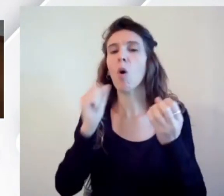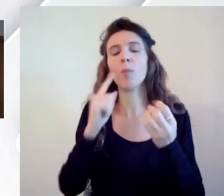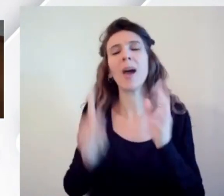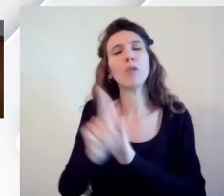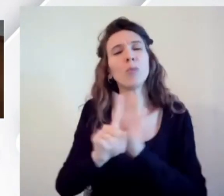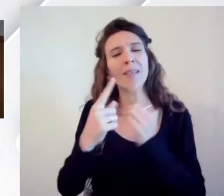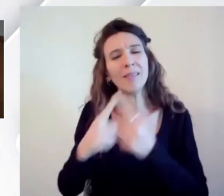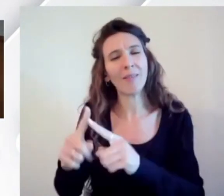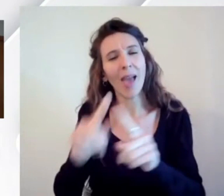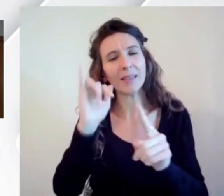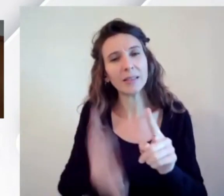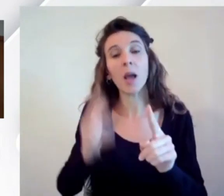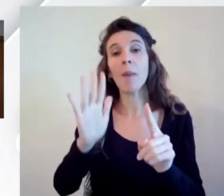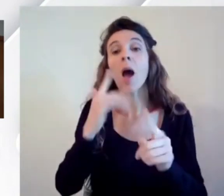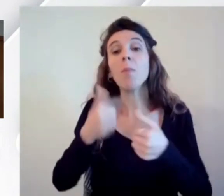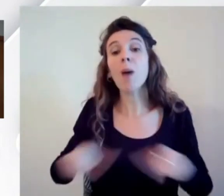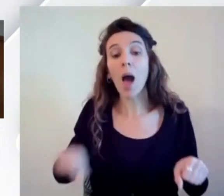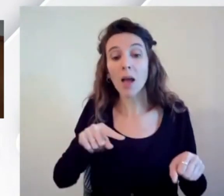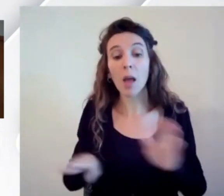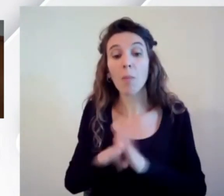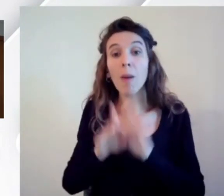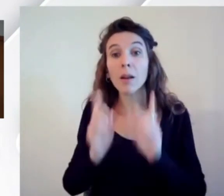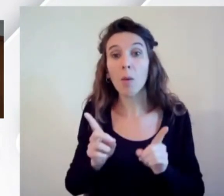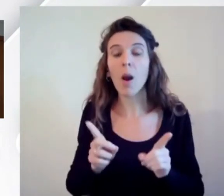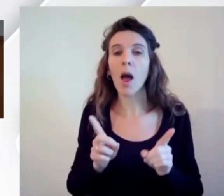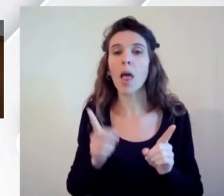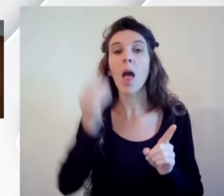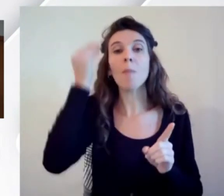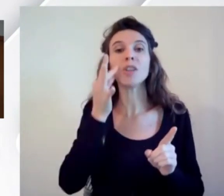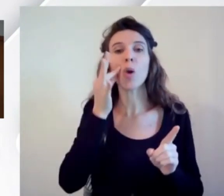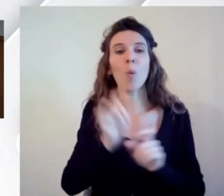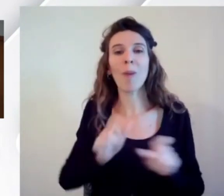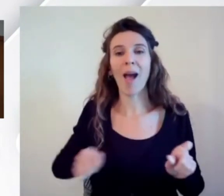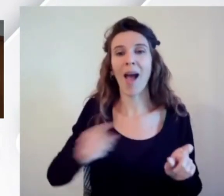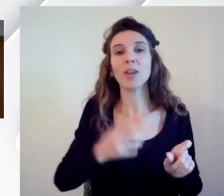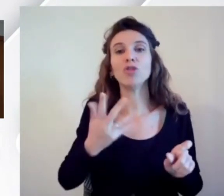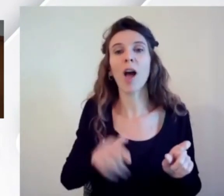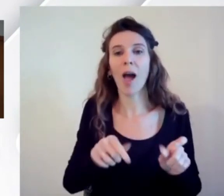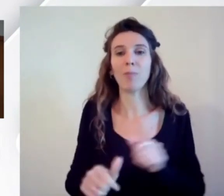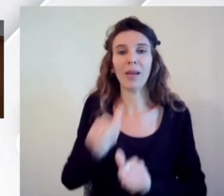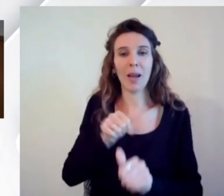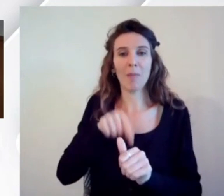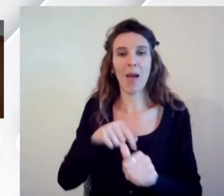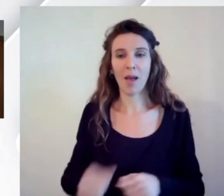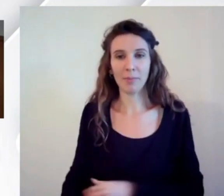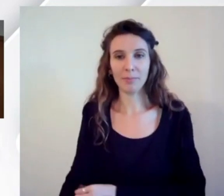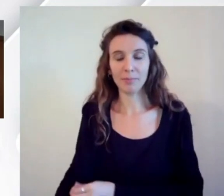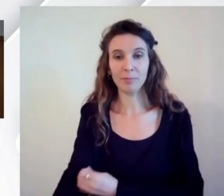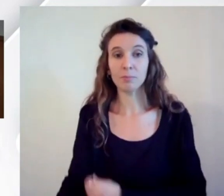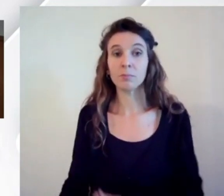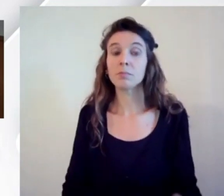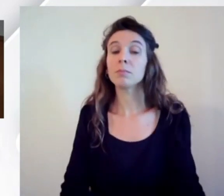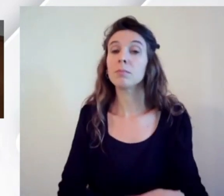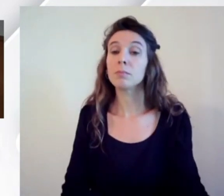ma comunque la base strutturale delle persone esiste quindi chi vuole fare